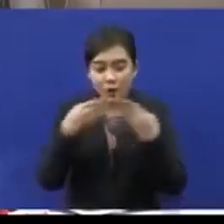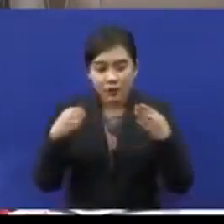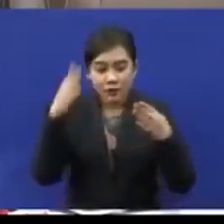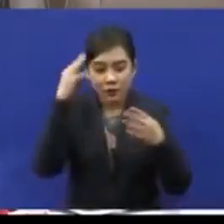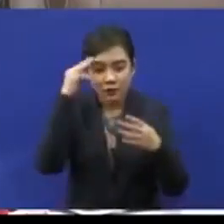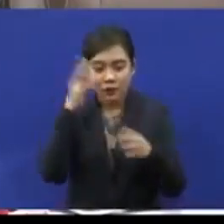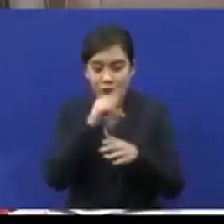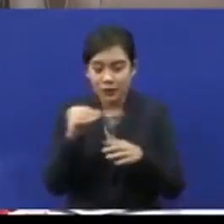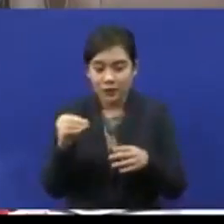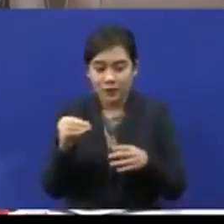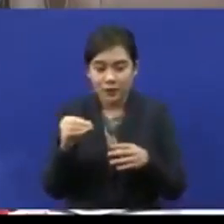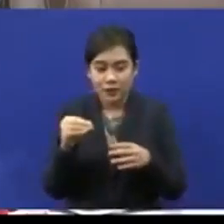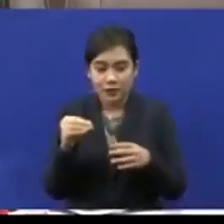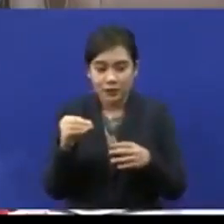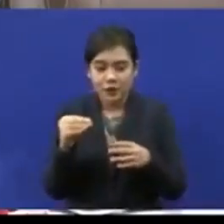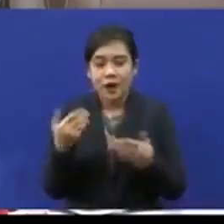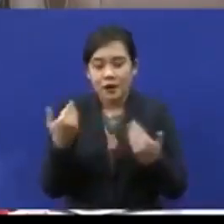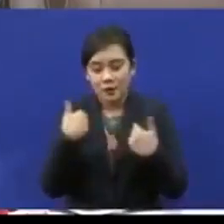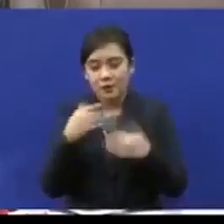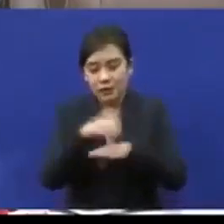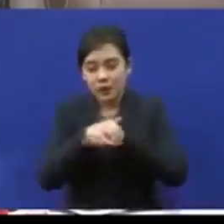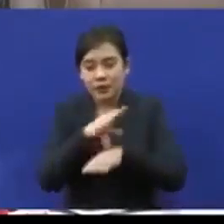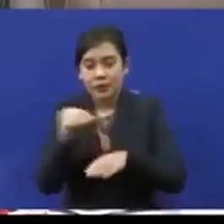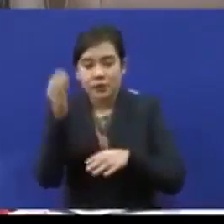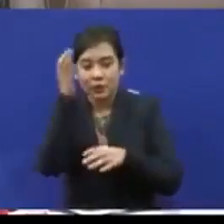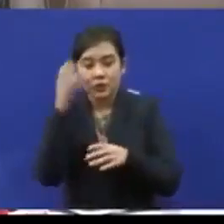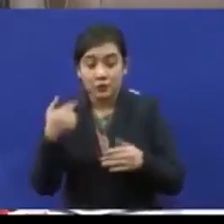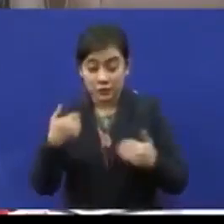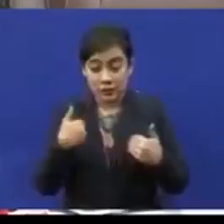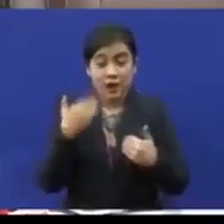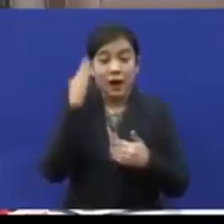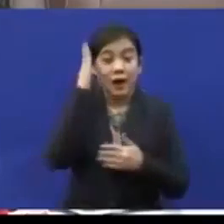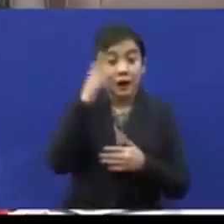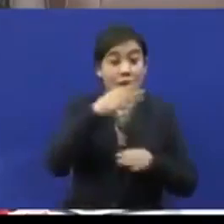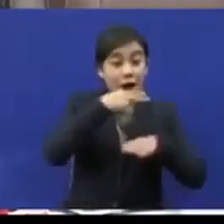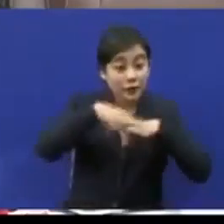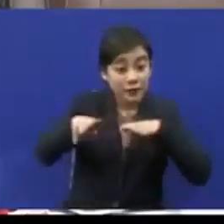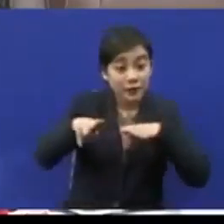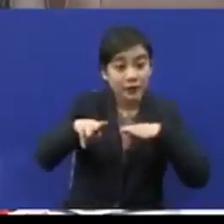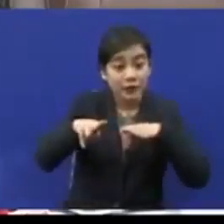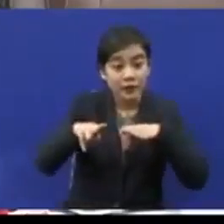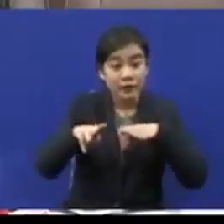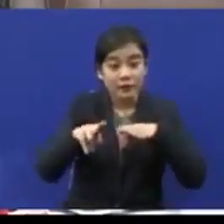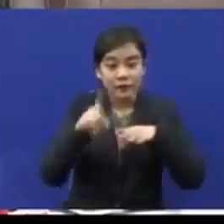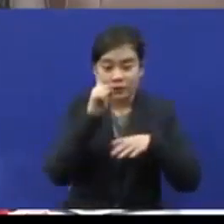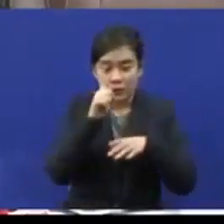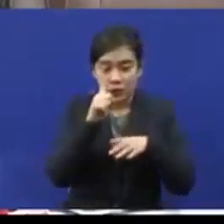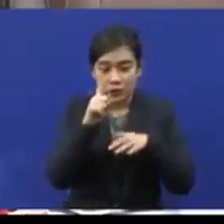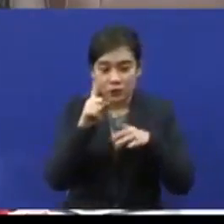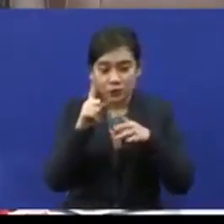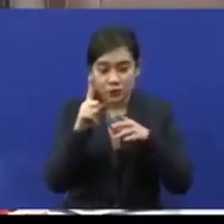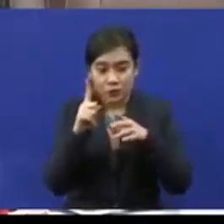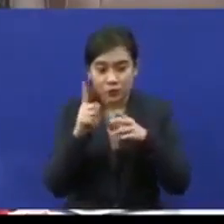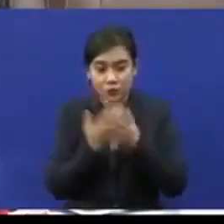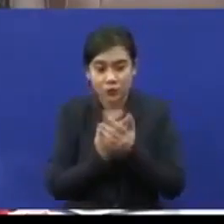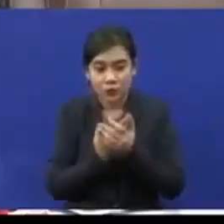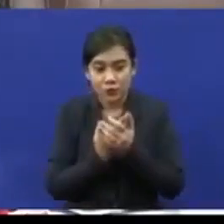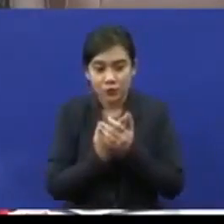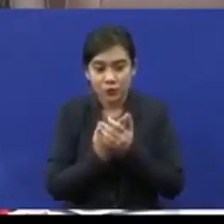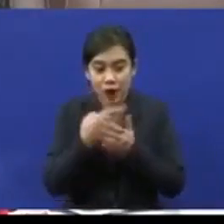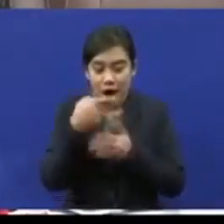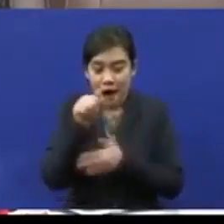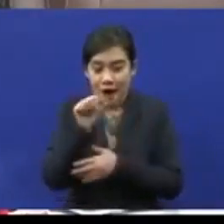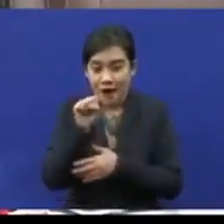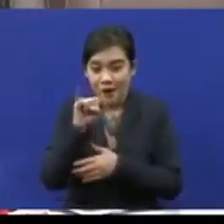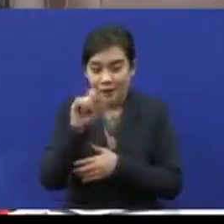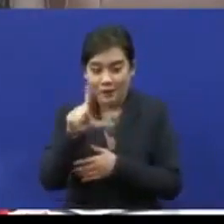bahasa Inggeris dan 19 dalam bahasa Cina. Saya akan menghantar satu hasil tinjauan kepada pihak EXCO juga untuk urujukan selanjutnya.